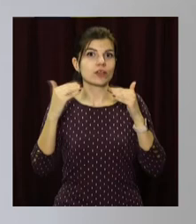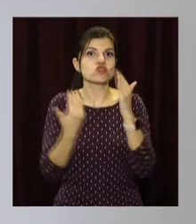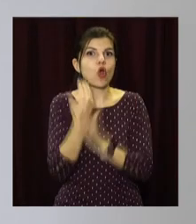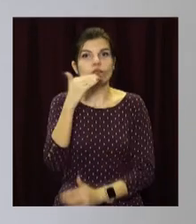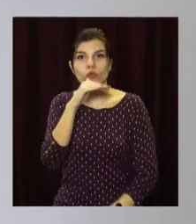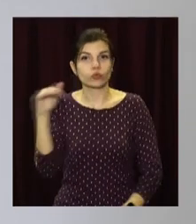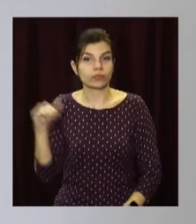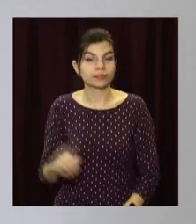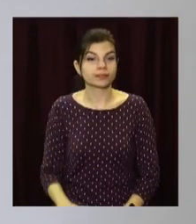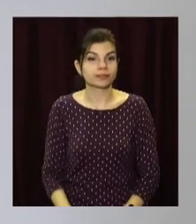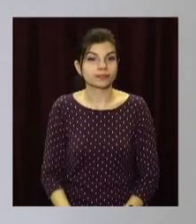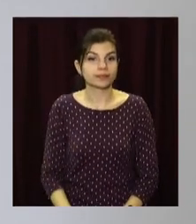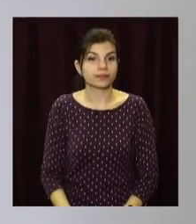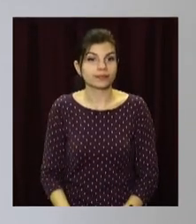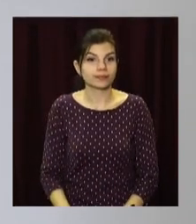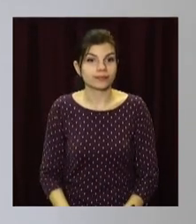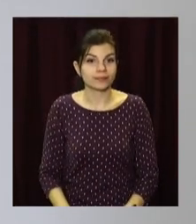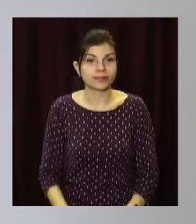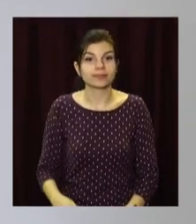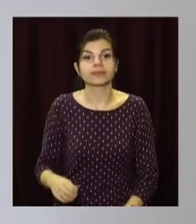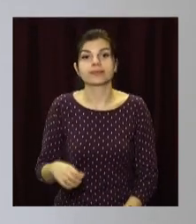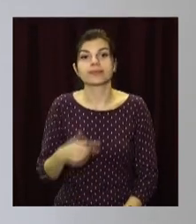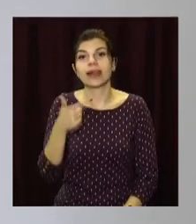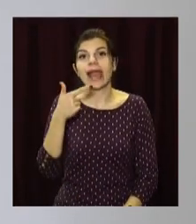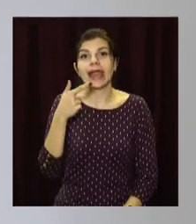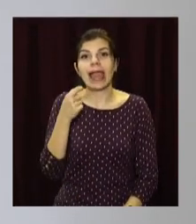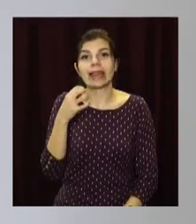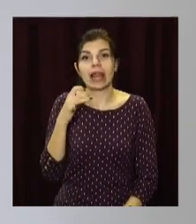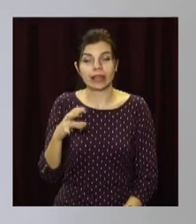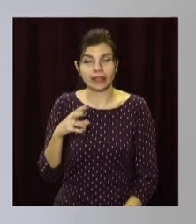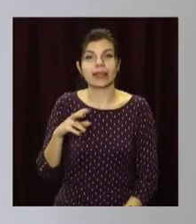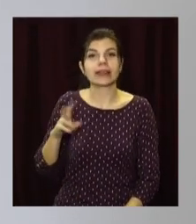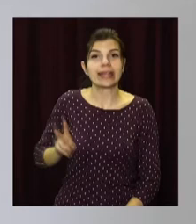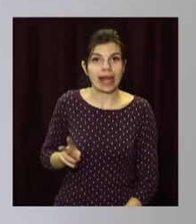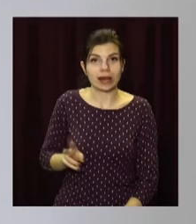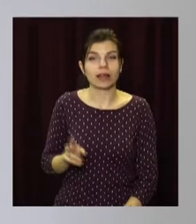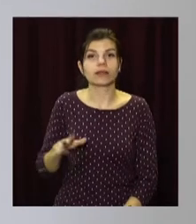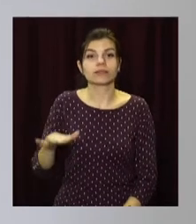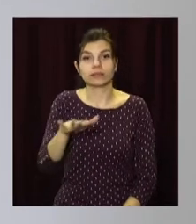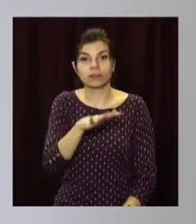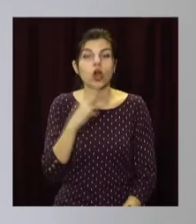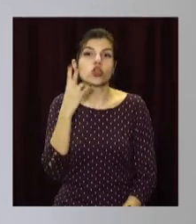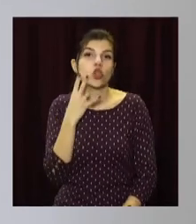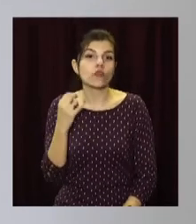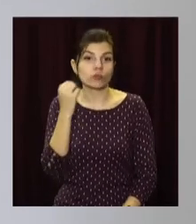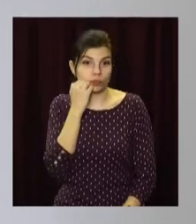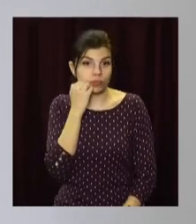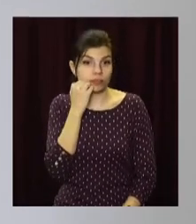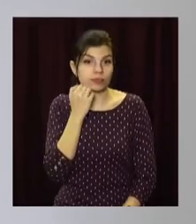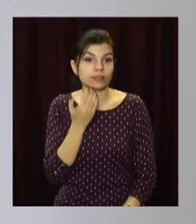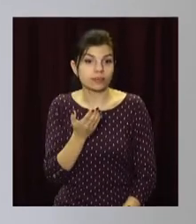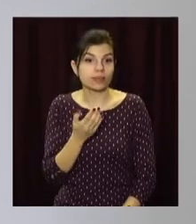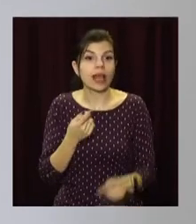апарата комп'ютерного томографа, буде поставлений рентгенологічний апарат